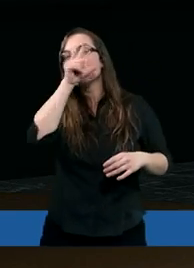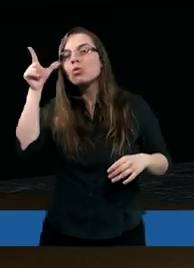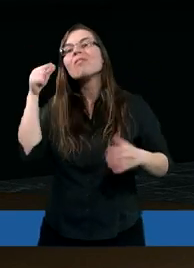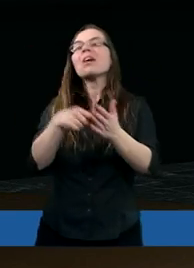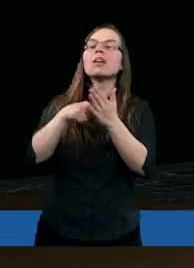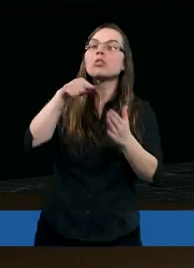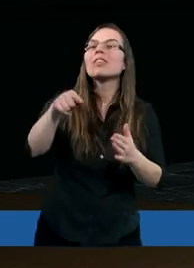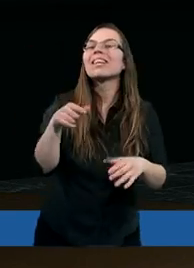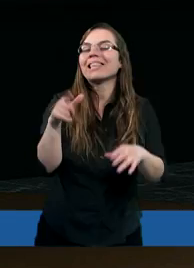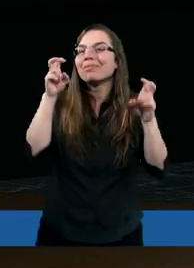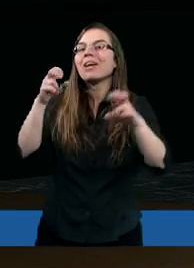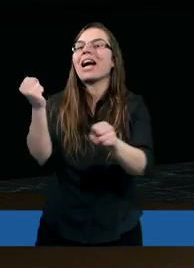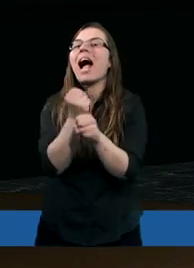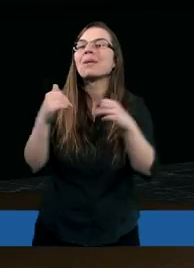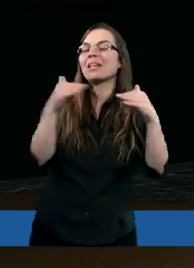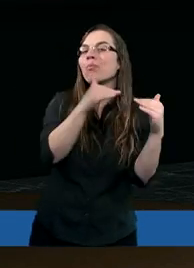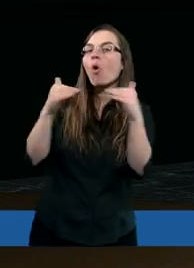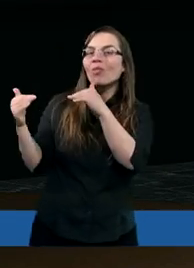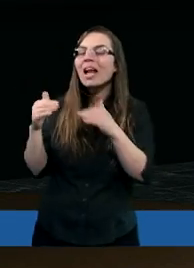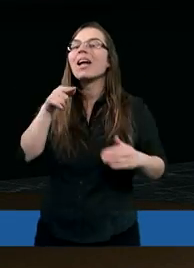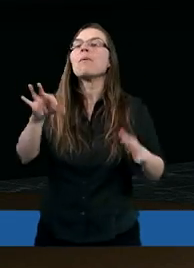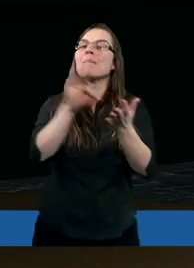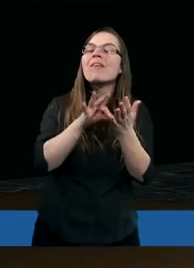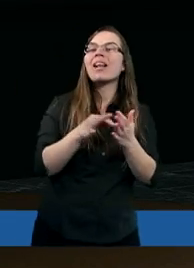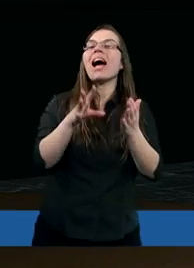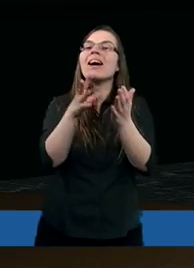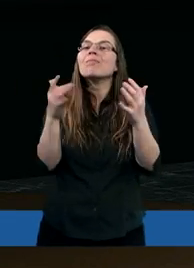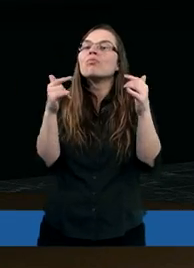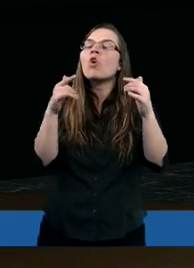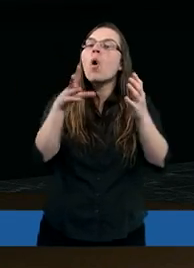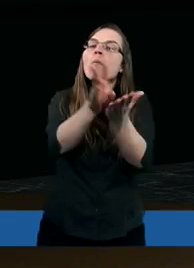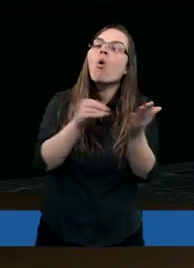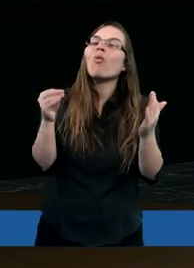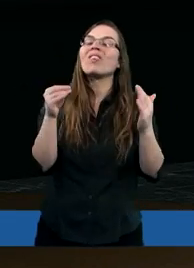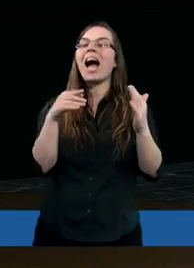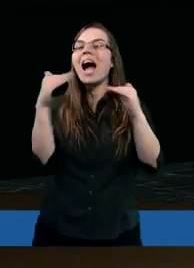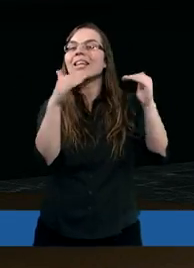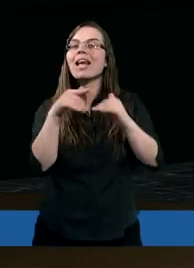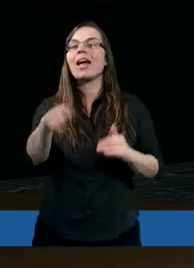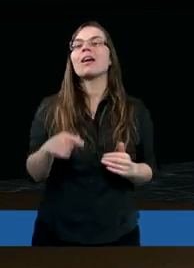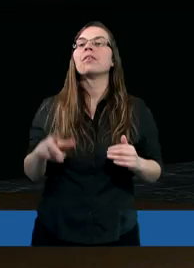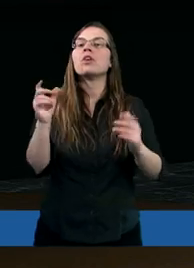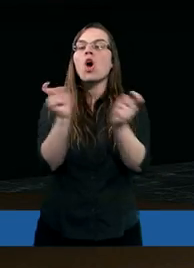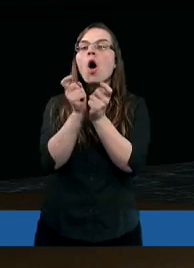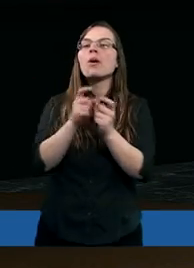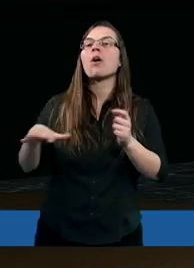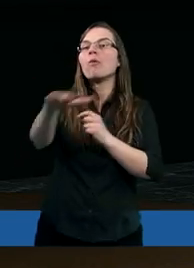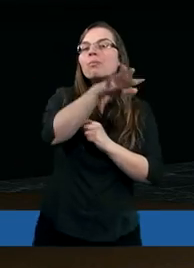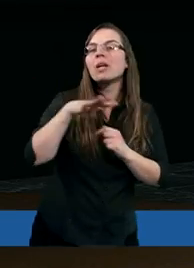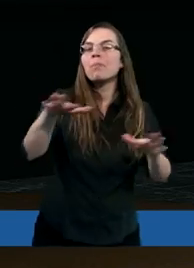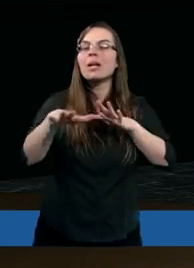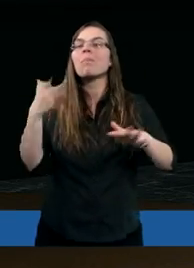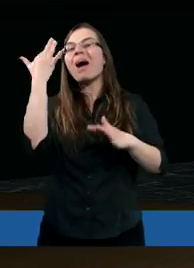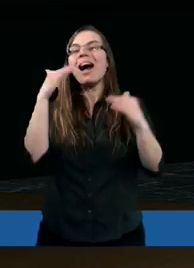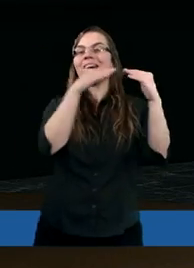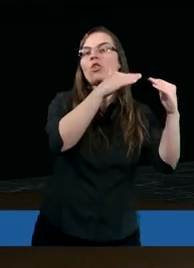to są te właśnie kamienie, czyli powstaje cała podmurówka, tak jak w Kołbieli tutaj koło Mińska Mazowieckiego są